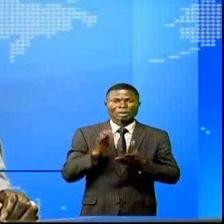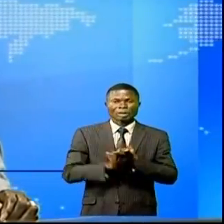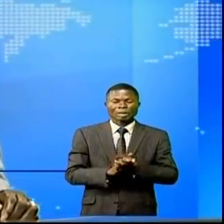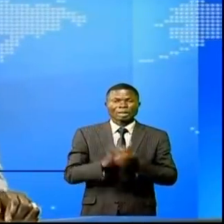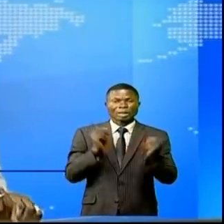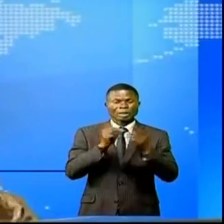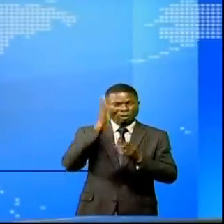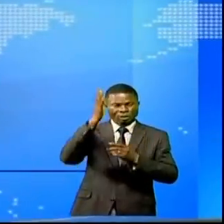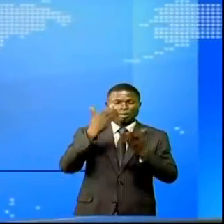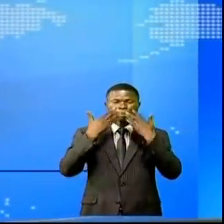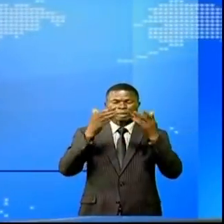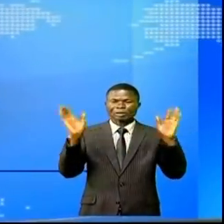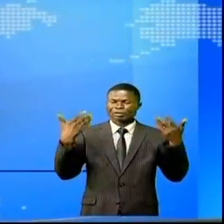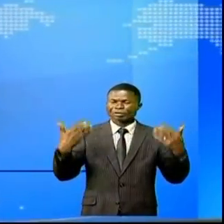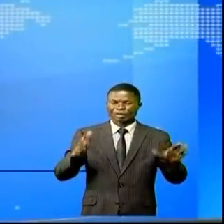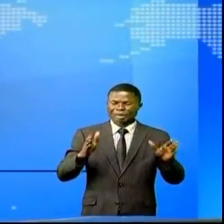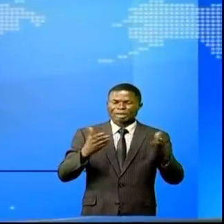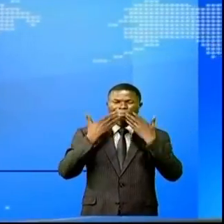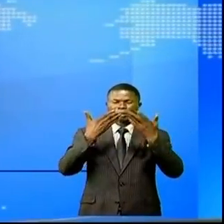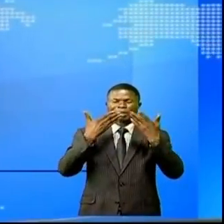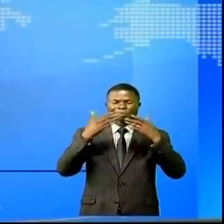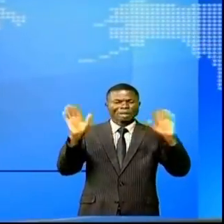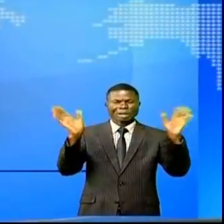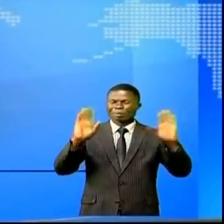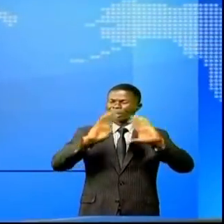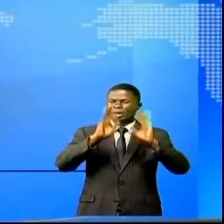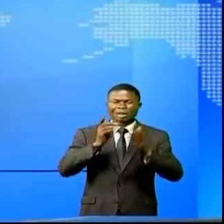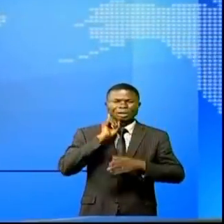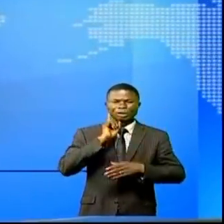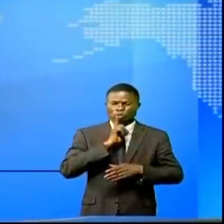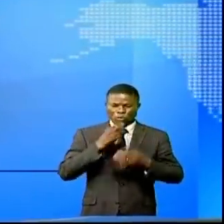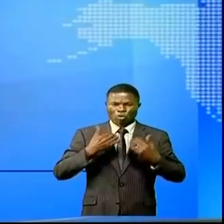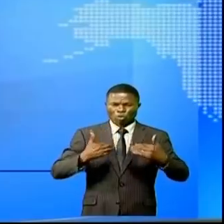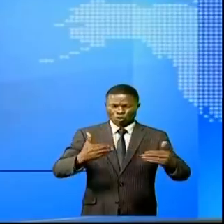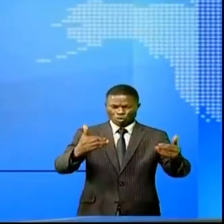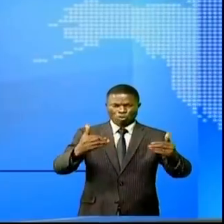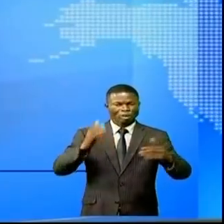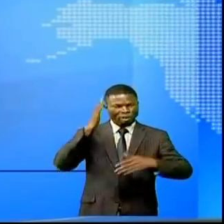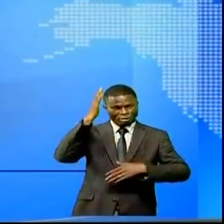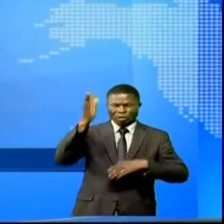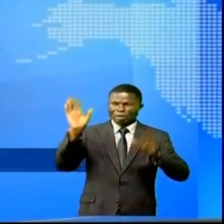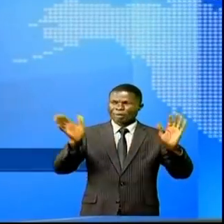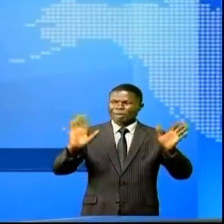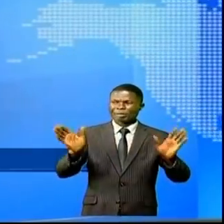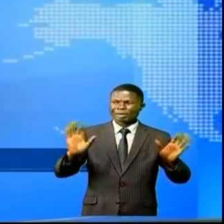retrouve demain à la même heure. D'ici là, portez-vous bien. L'actualité continue sur la chaîne nationale.